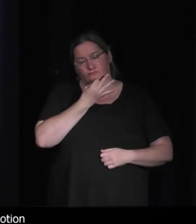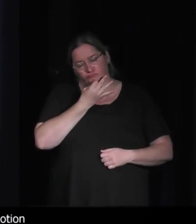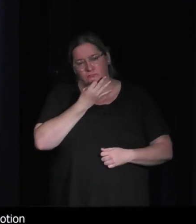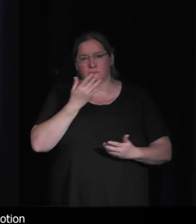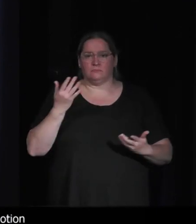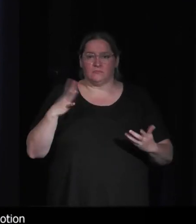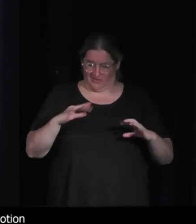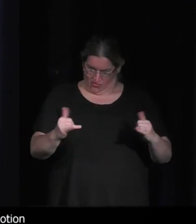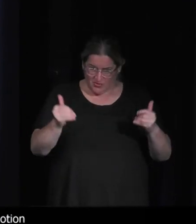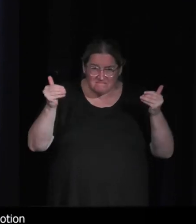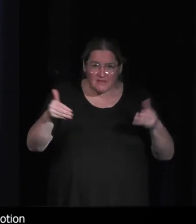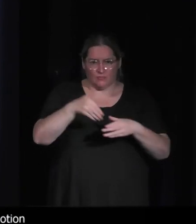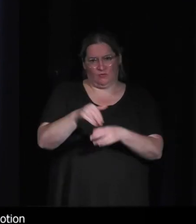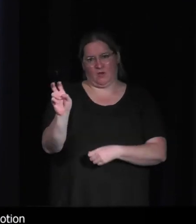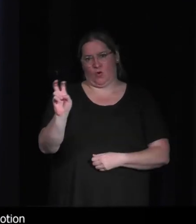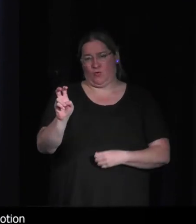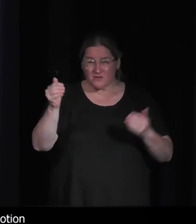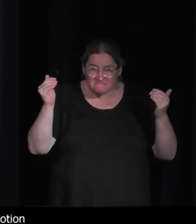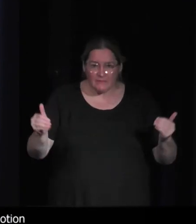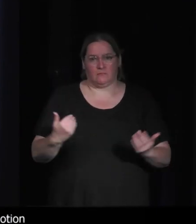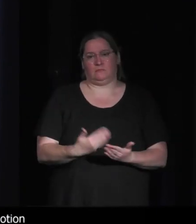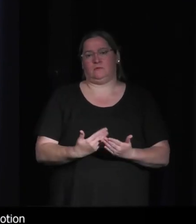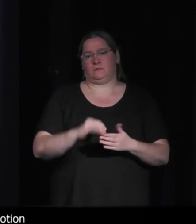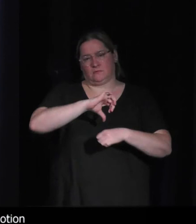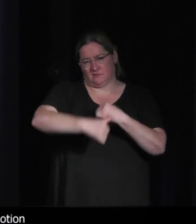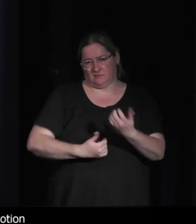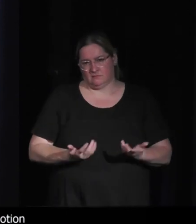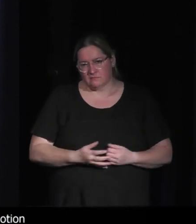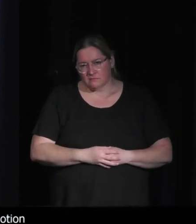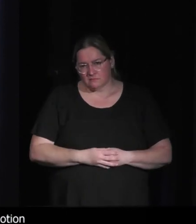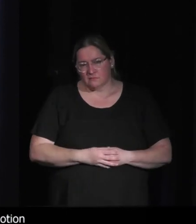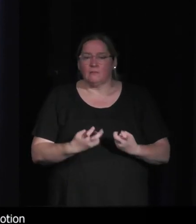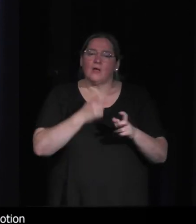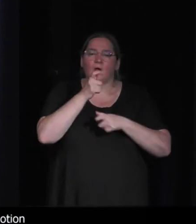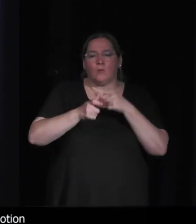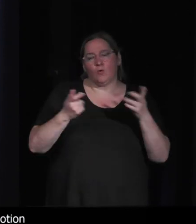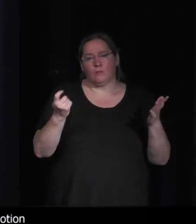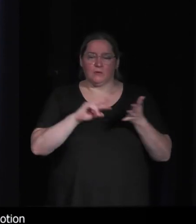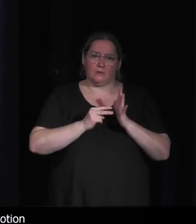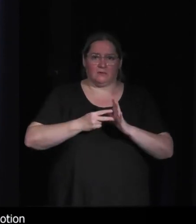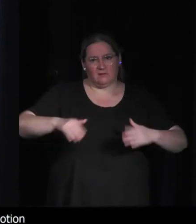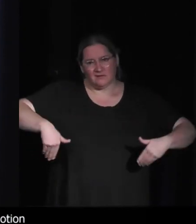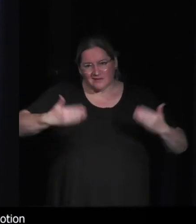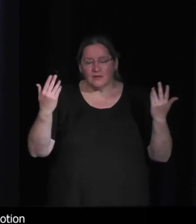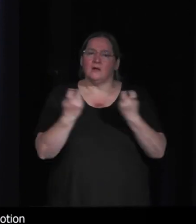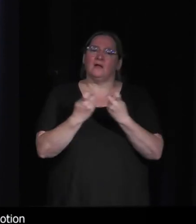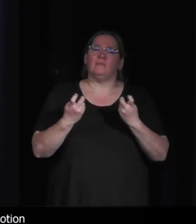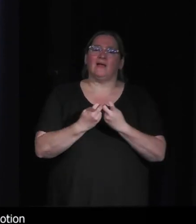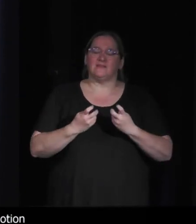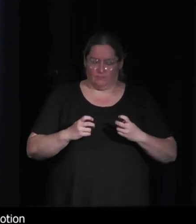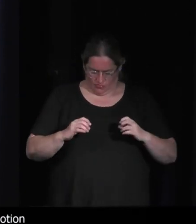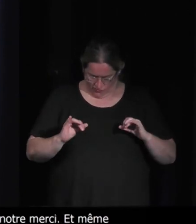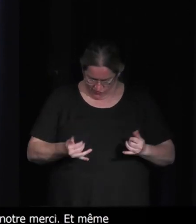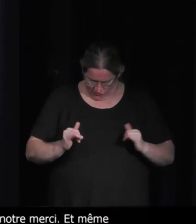jeux, pour coup, qui un propos écolo, là,'est la notion de, on va sortir des mots un peu techniques, de dissonance ludonarrative, donc la